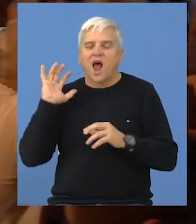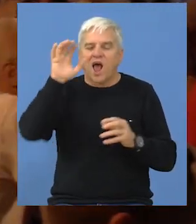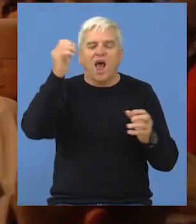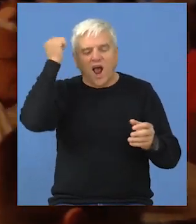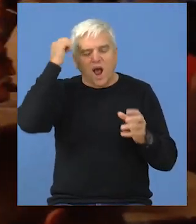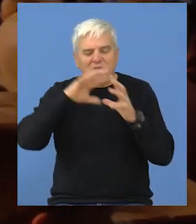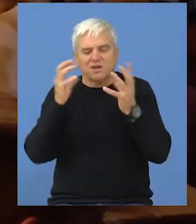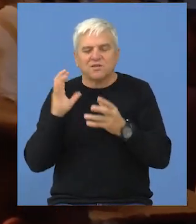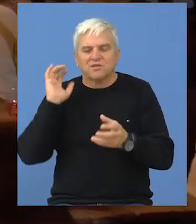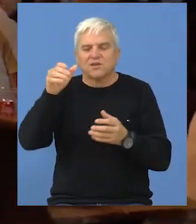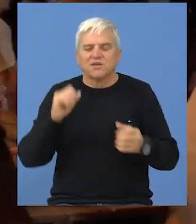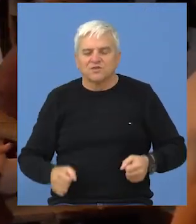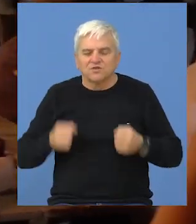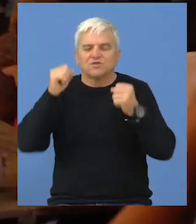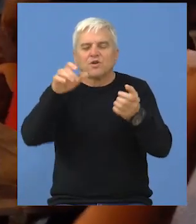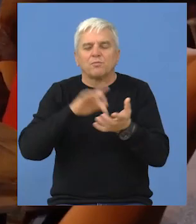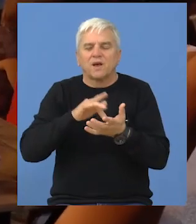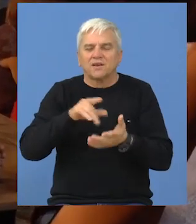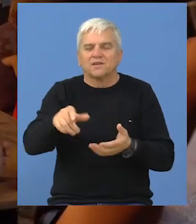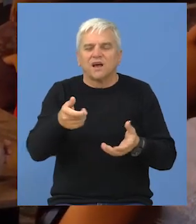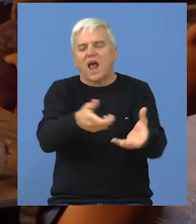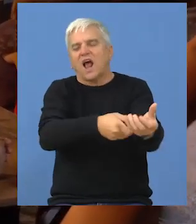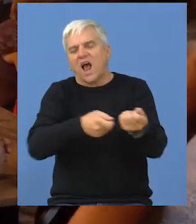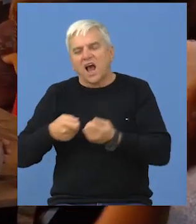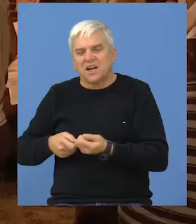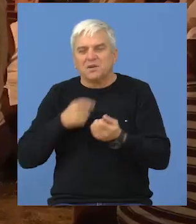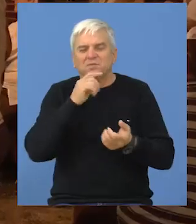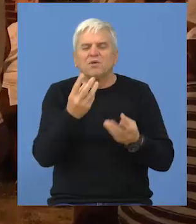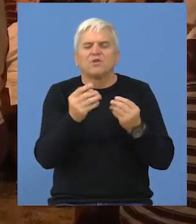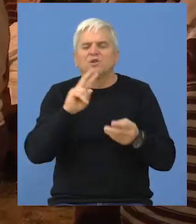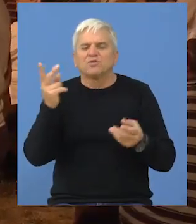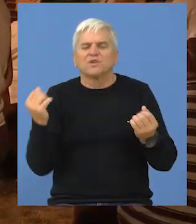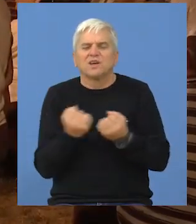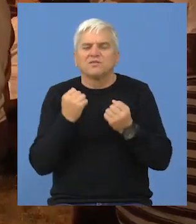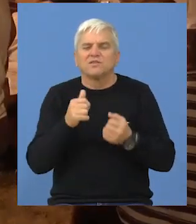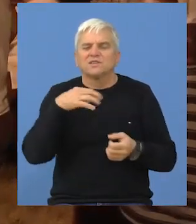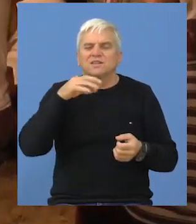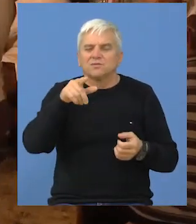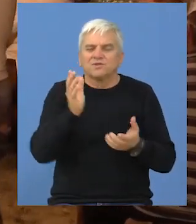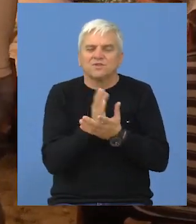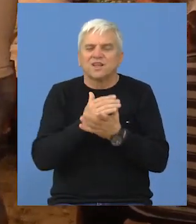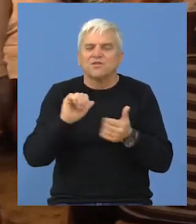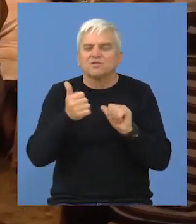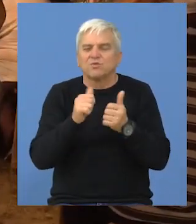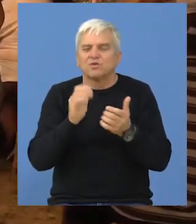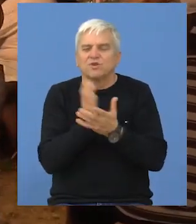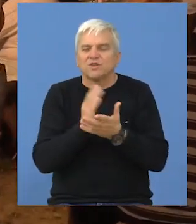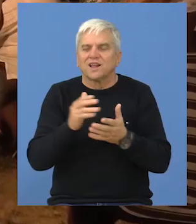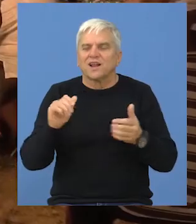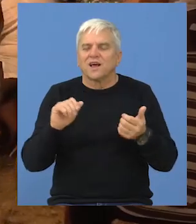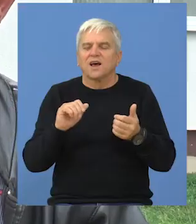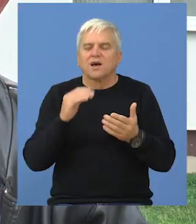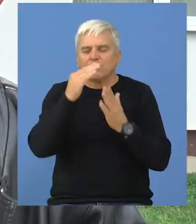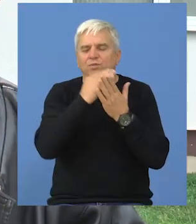bacanja kamene s ramena, skoku dalj iz mesta, nadvlačenje konopca i mnoga druga samo su deo sportskog dela